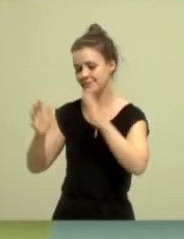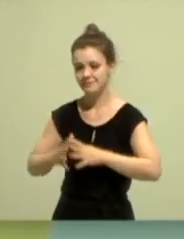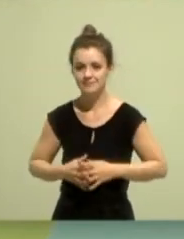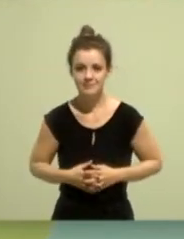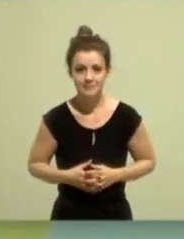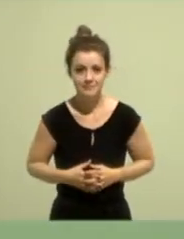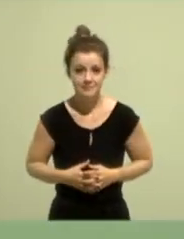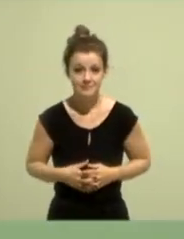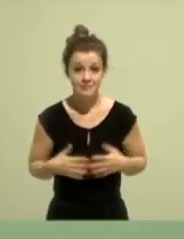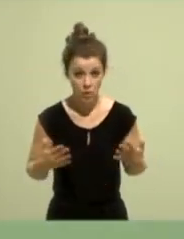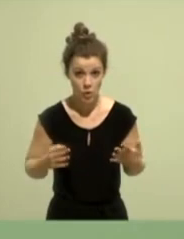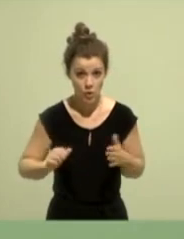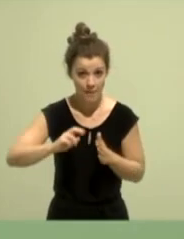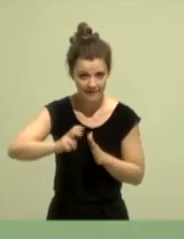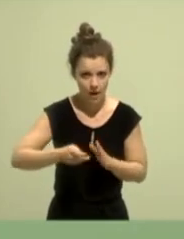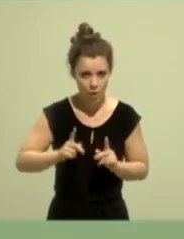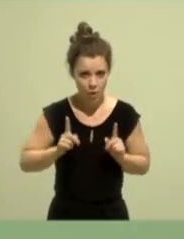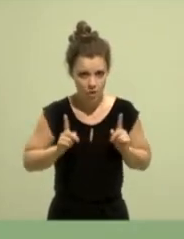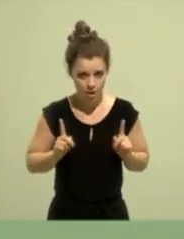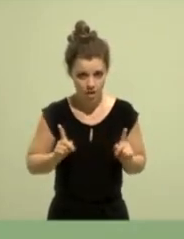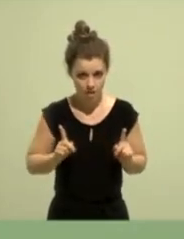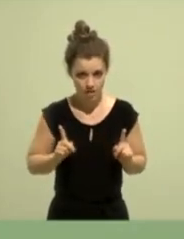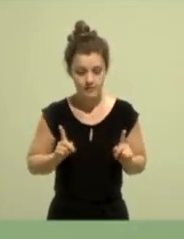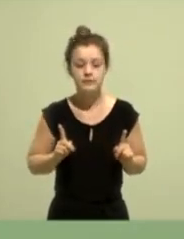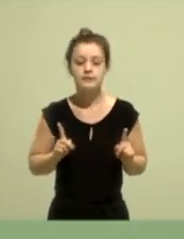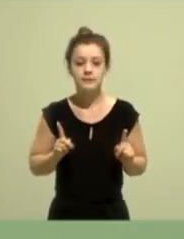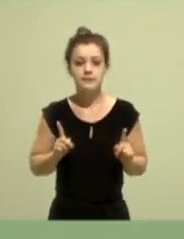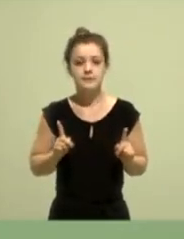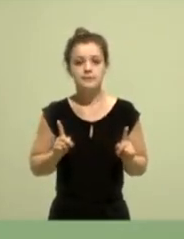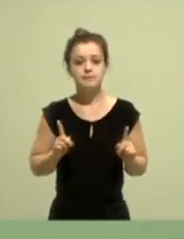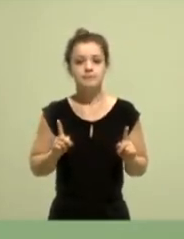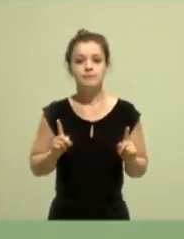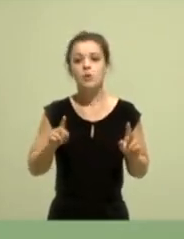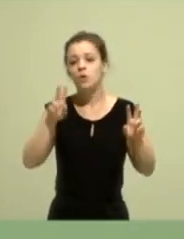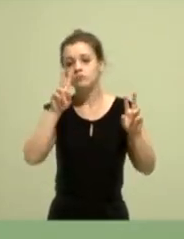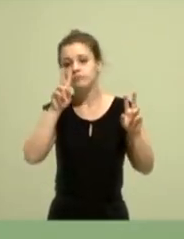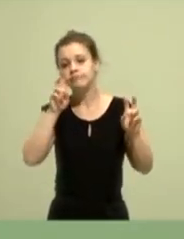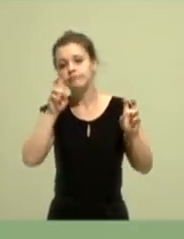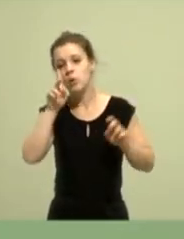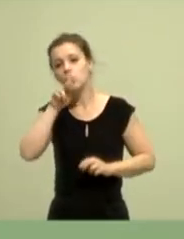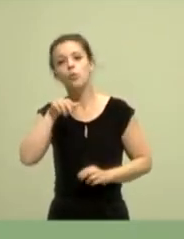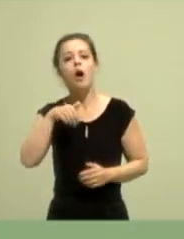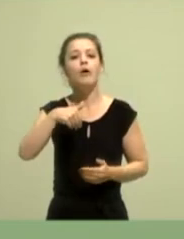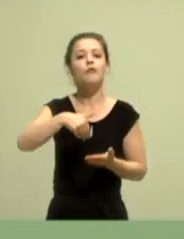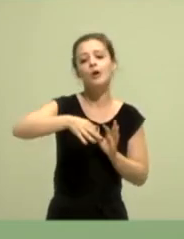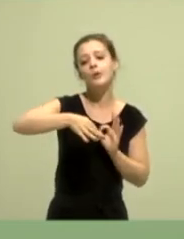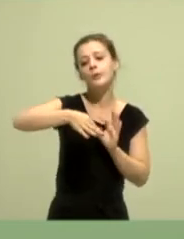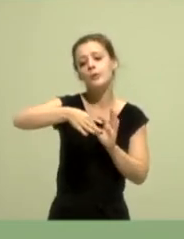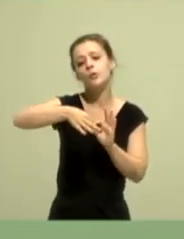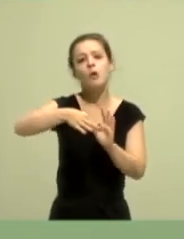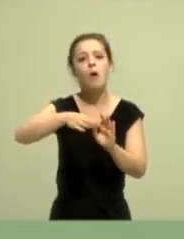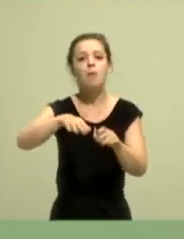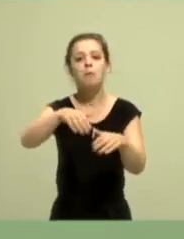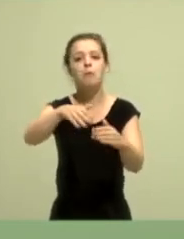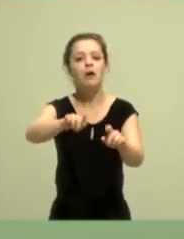Und ich wiederhole, denn es ist mir nicht nur wichtig, Dinge fortzuführen, sondern auch gut abzuschließen. Die